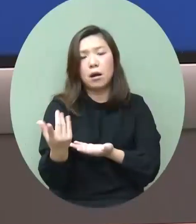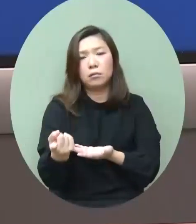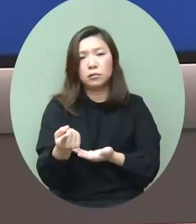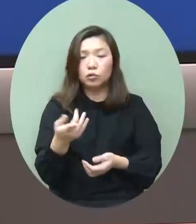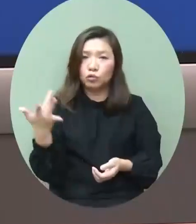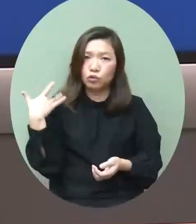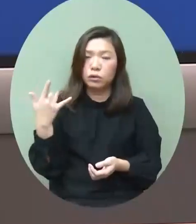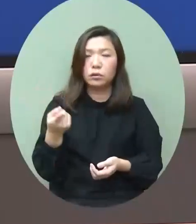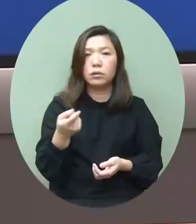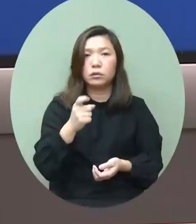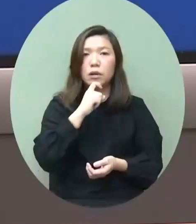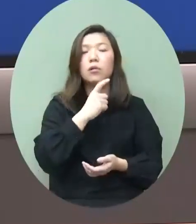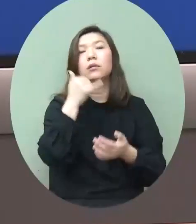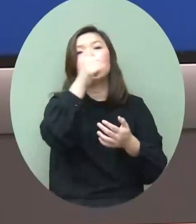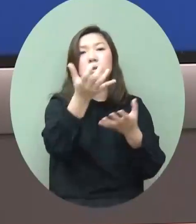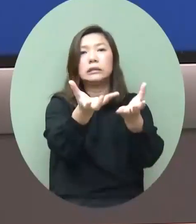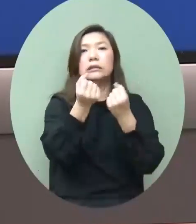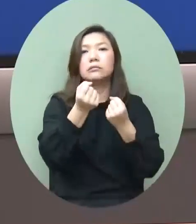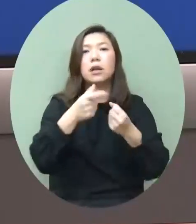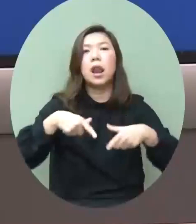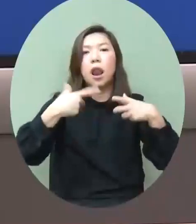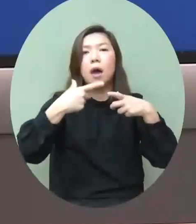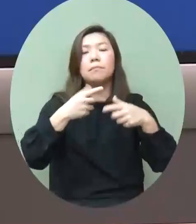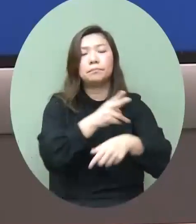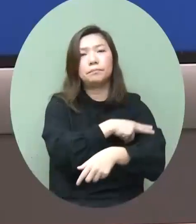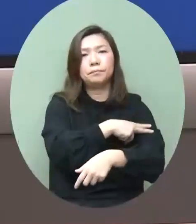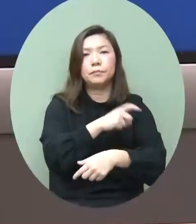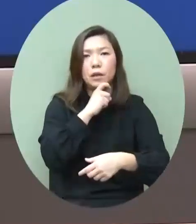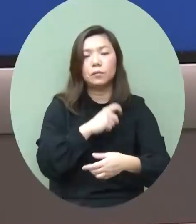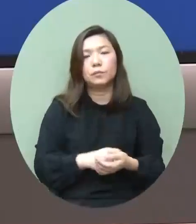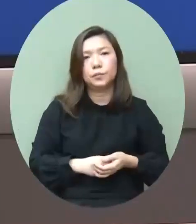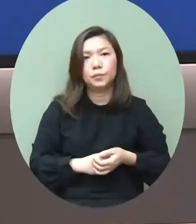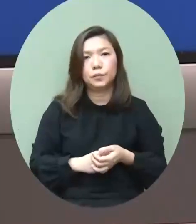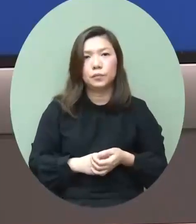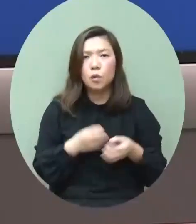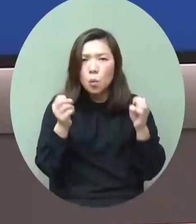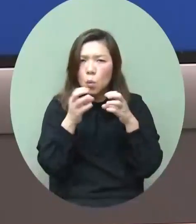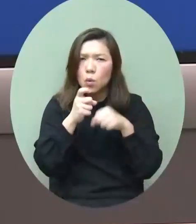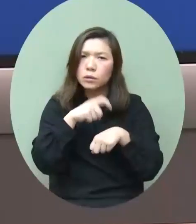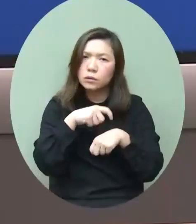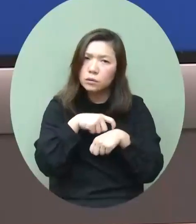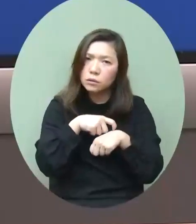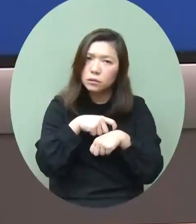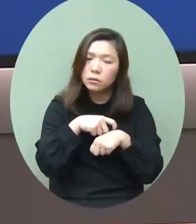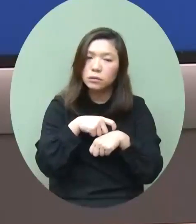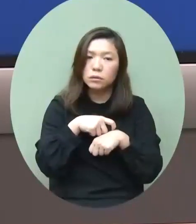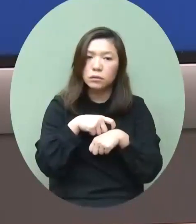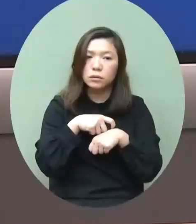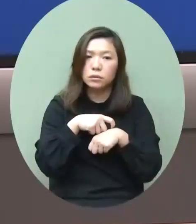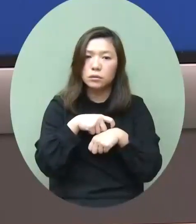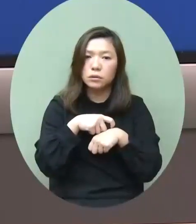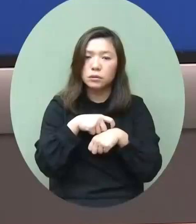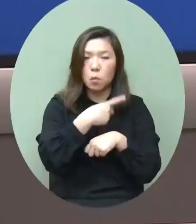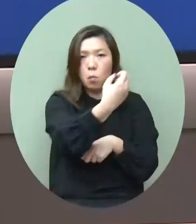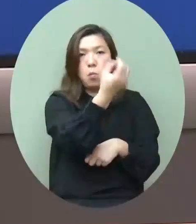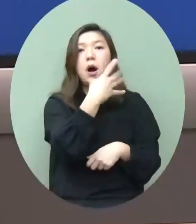都一起去接同小林院士在談談的過程裏面他